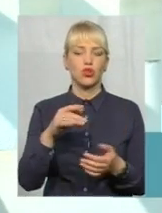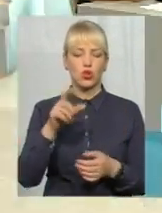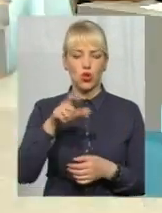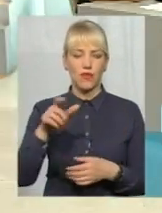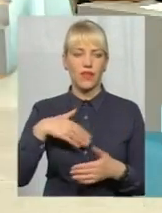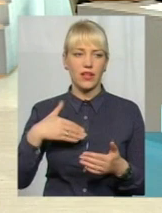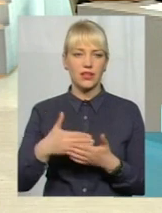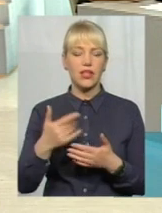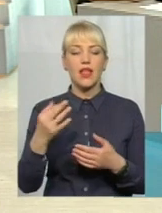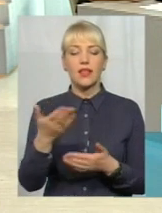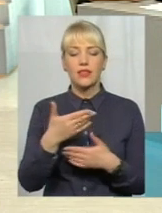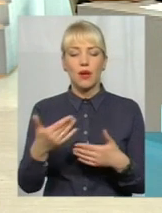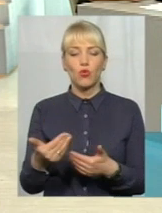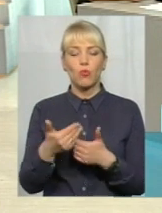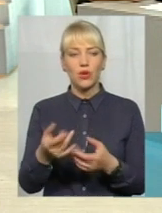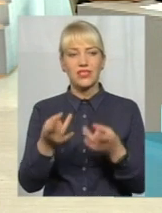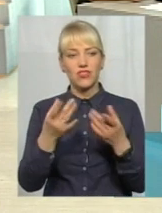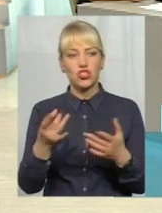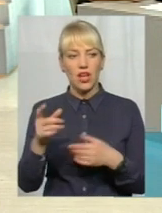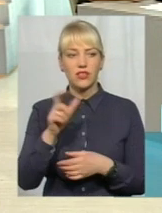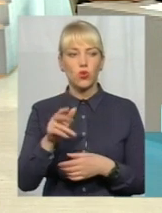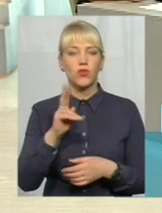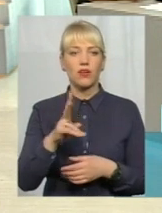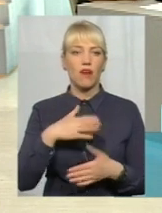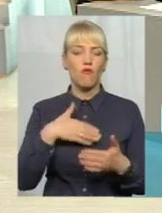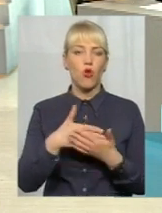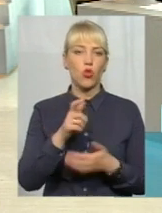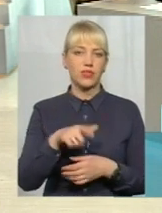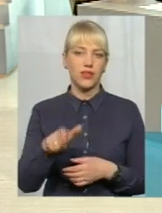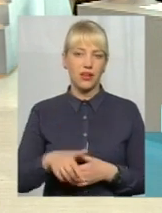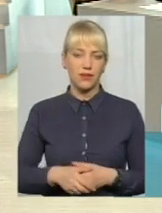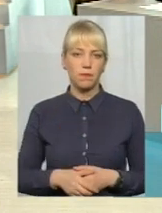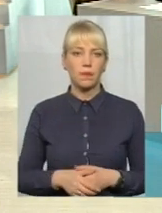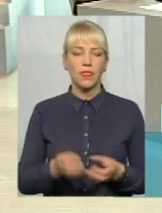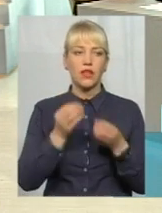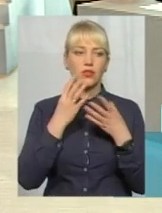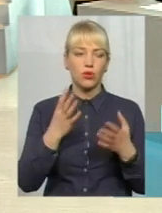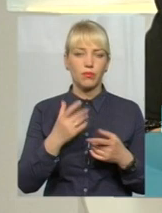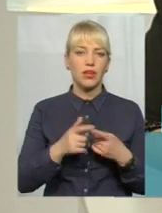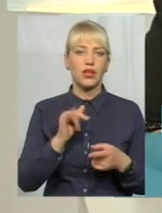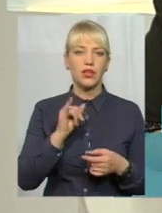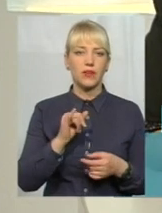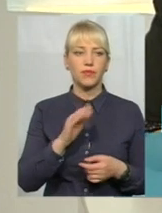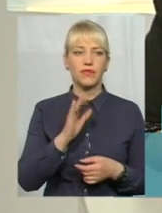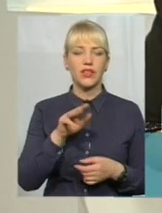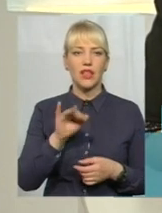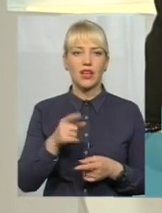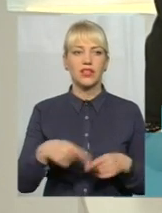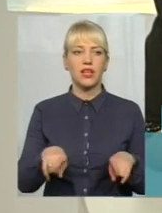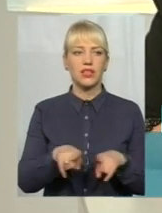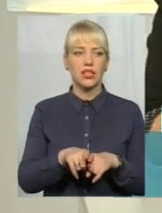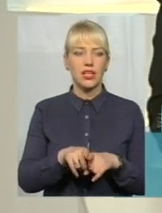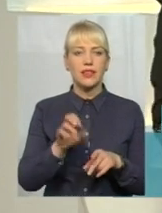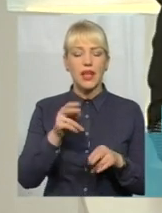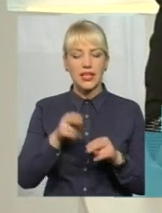Насправді, нам ще допомагають звичайні люди в якості волонтерів. Добре, пане Віталію, я хочу, щоб наприкінець ефіру,